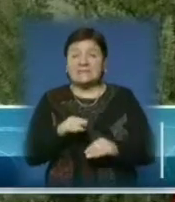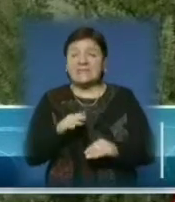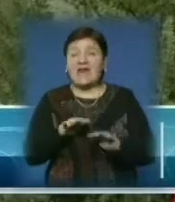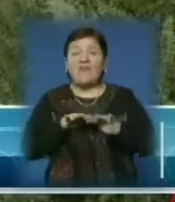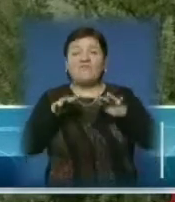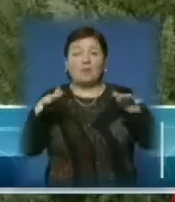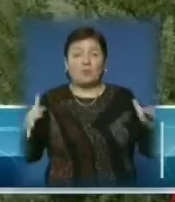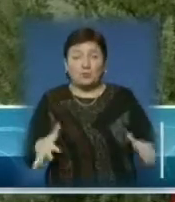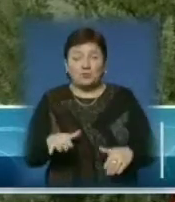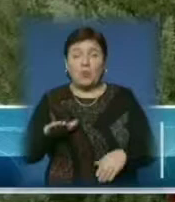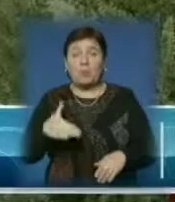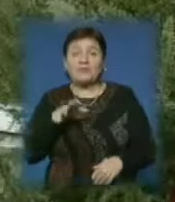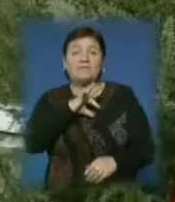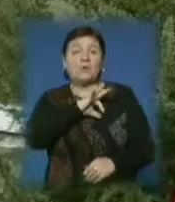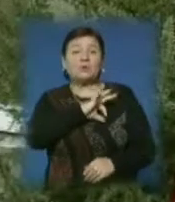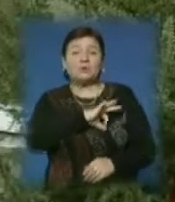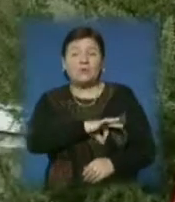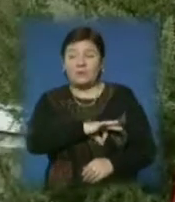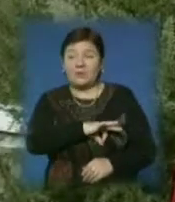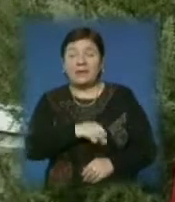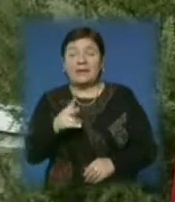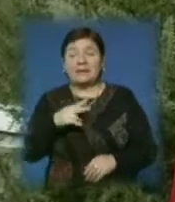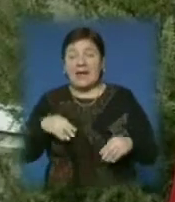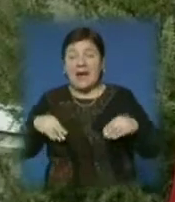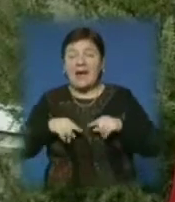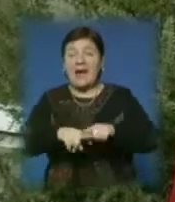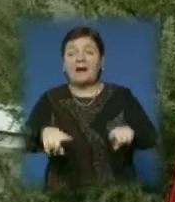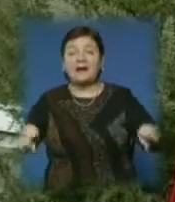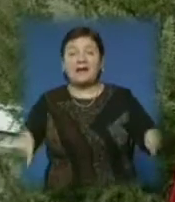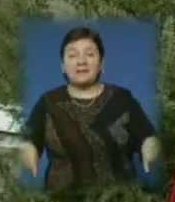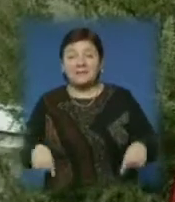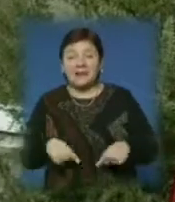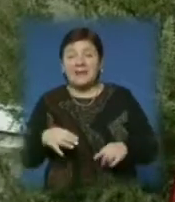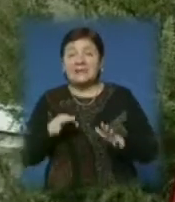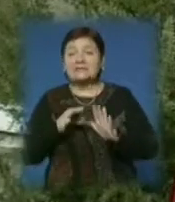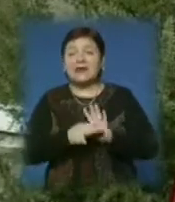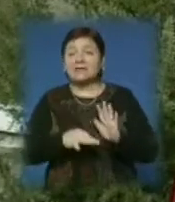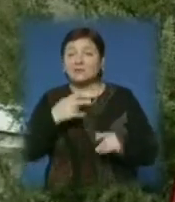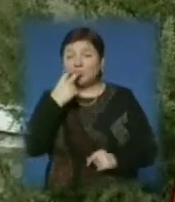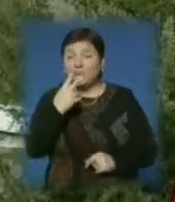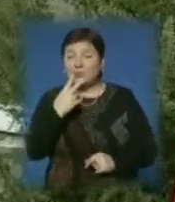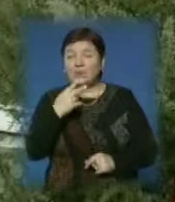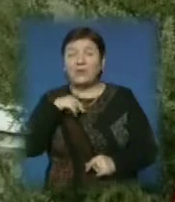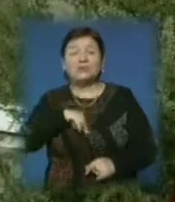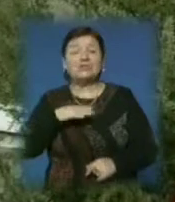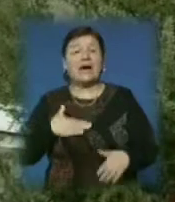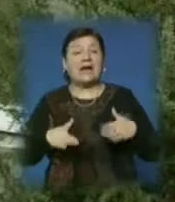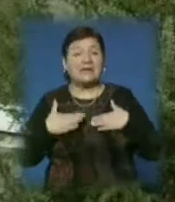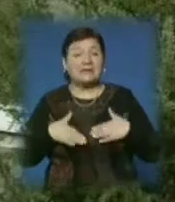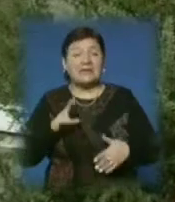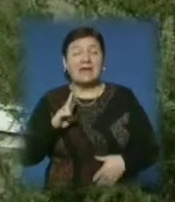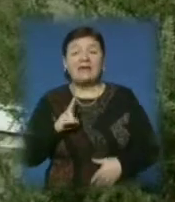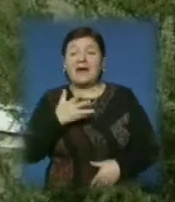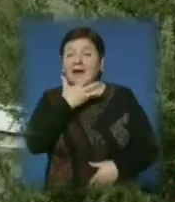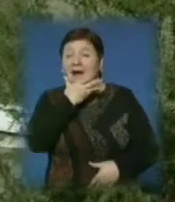Ці компостні кучі потім використовуємо, все на грядки. Крім того, одразу видно і душа радується тому, як воно гарно